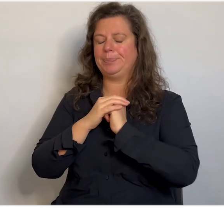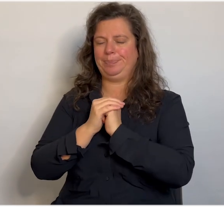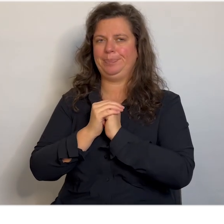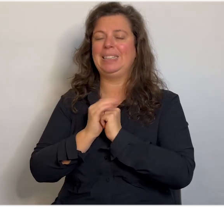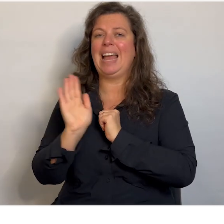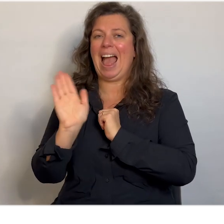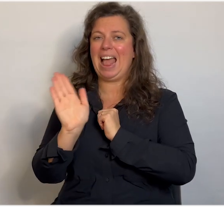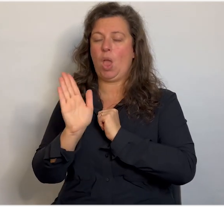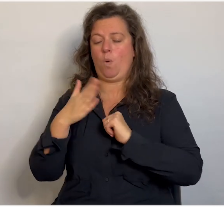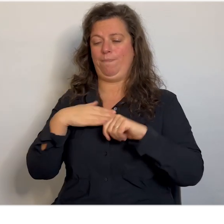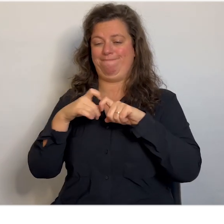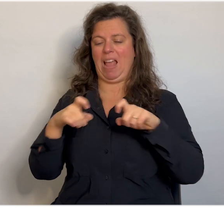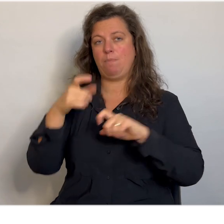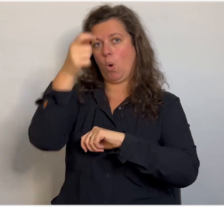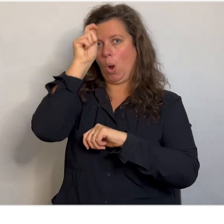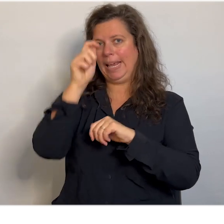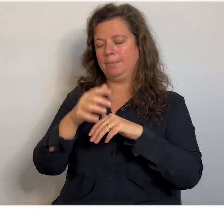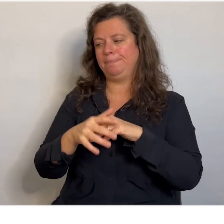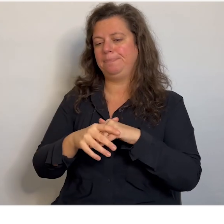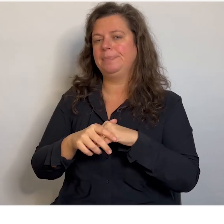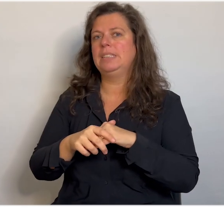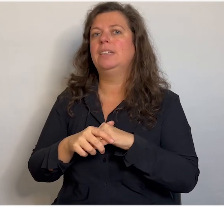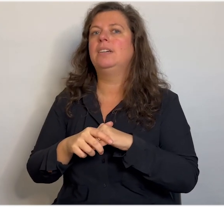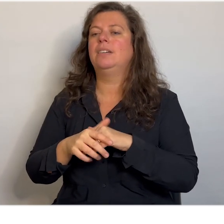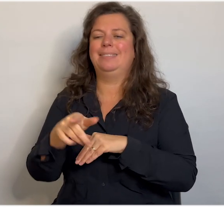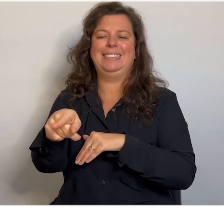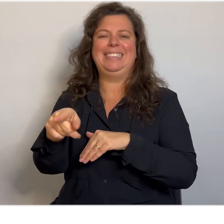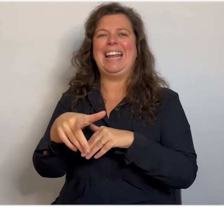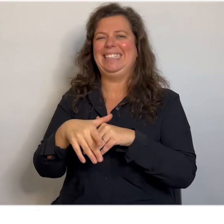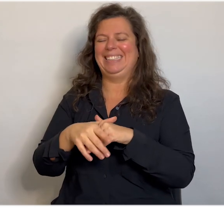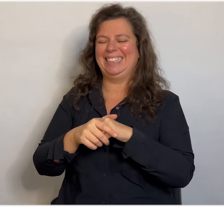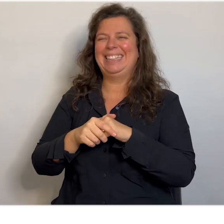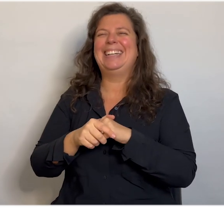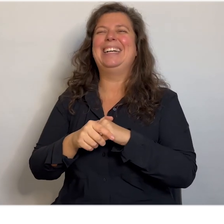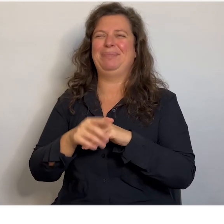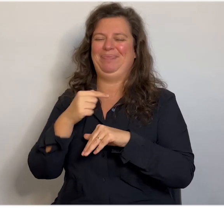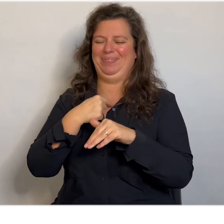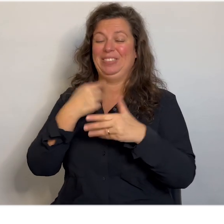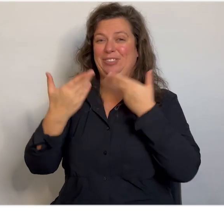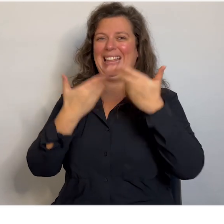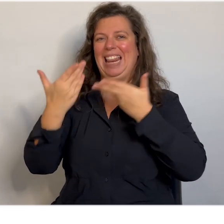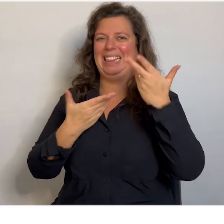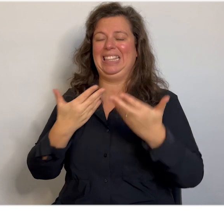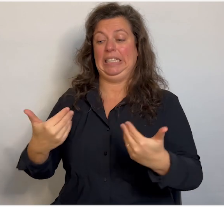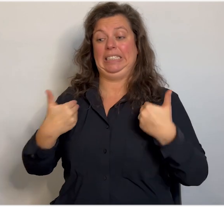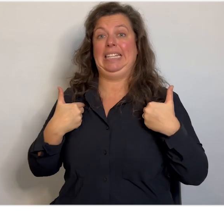Hallo, ik ben Olly en jij niet. Ik ga vertellen, dit ben ik.